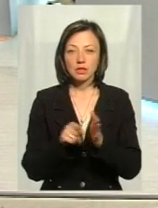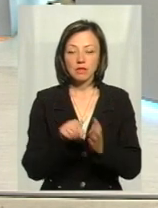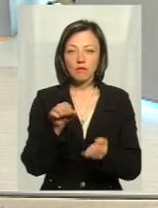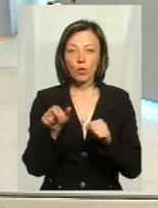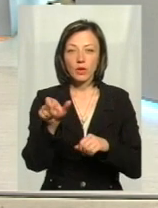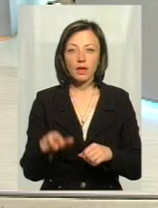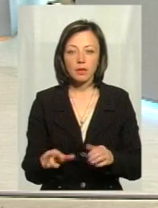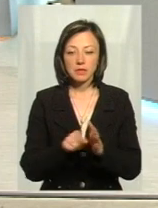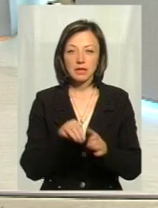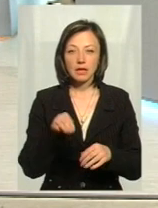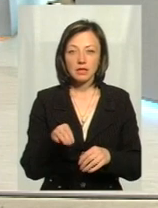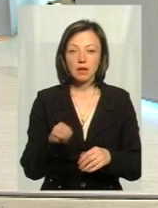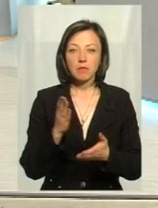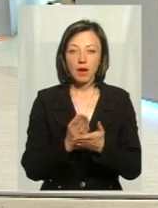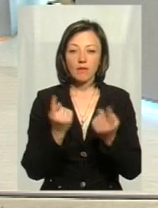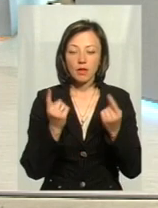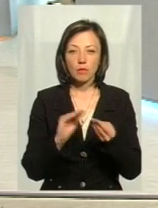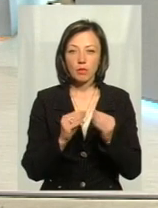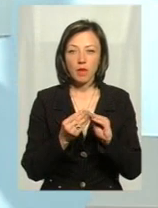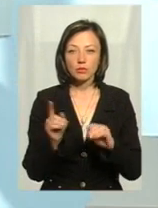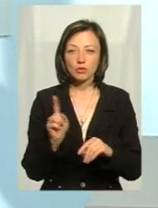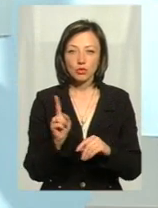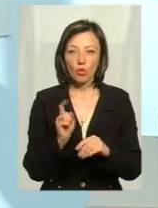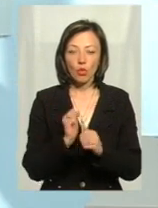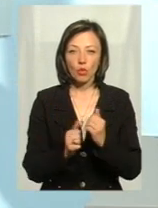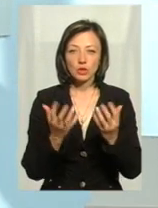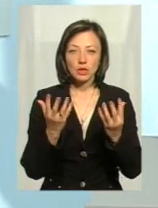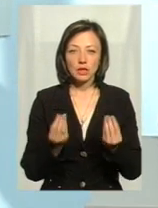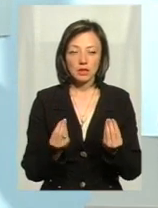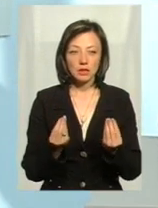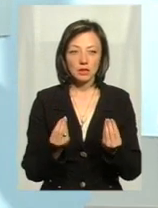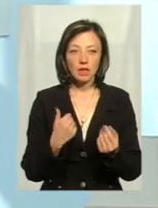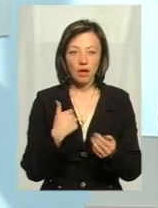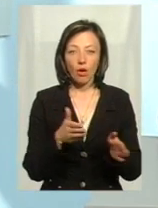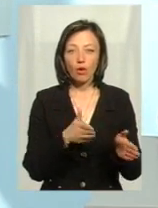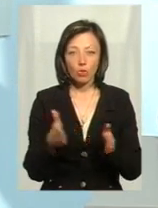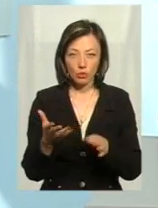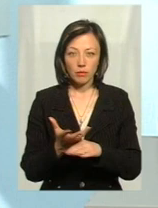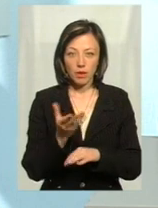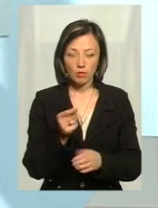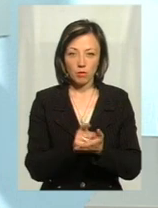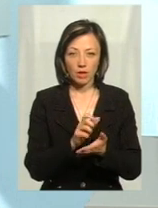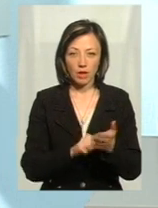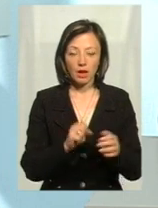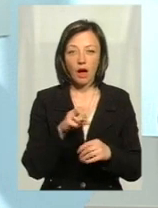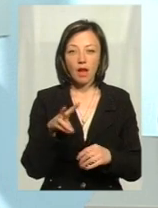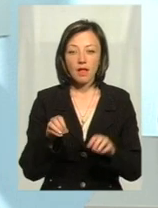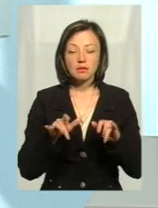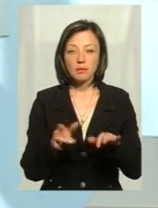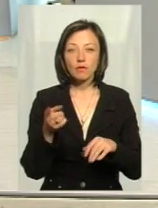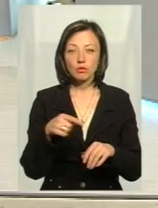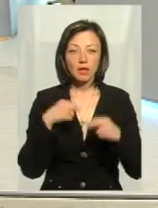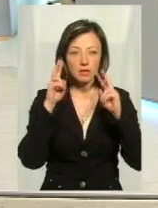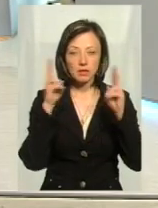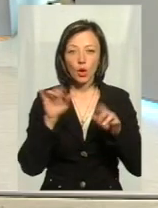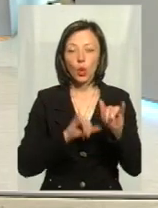водієм, з таксістом, і ми маємо велику проблематику, що кожен каже, я готов сплачувати податки, але справа в тому, що я не